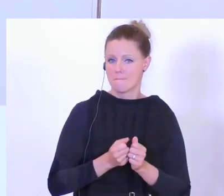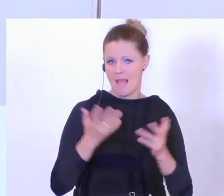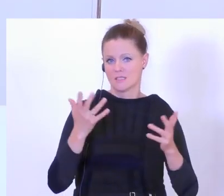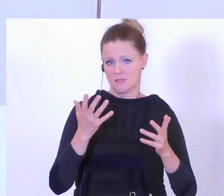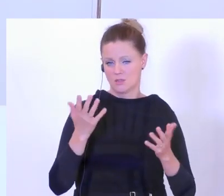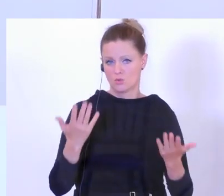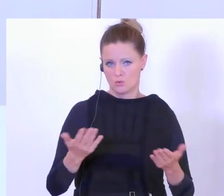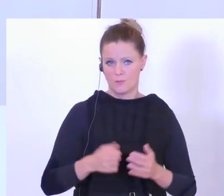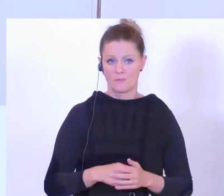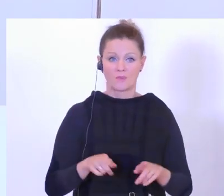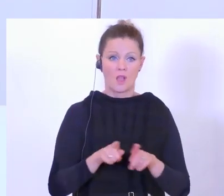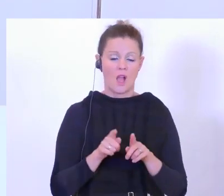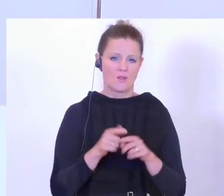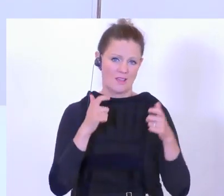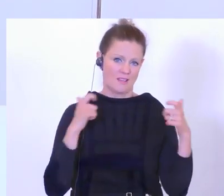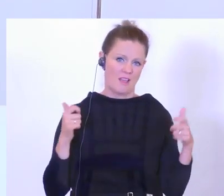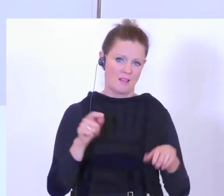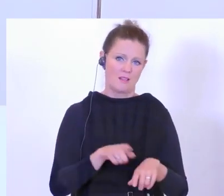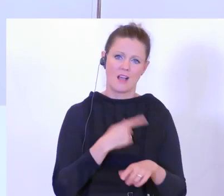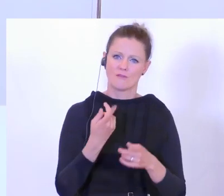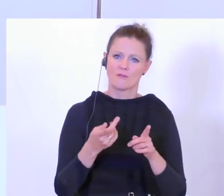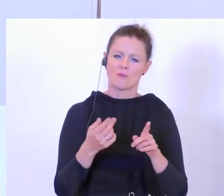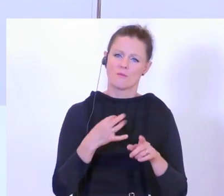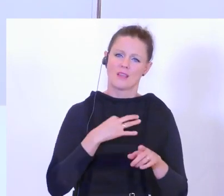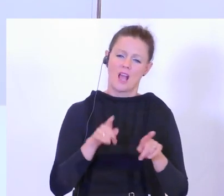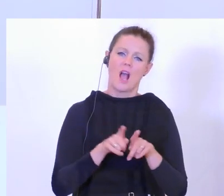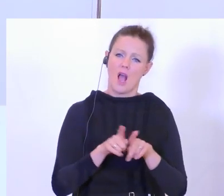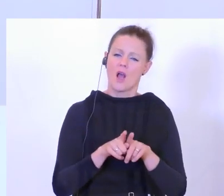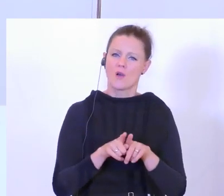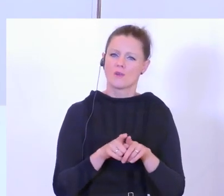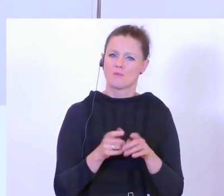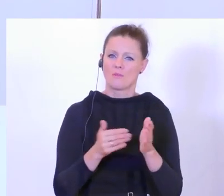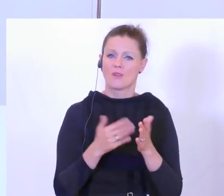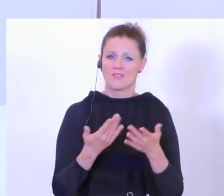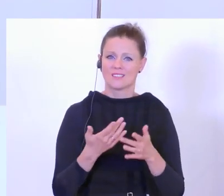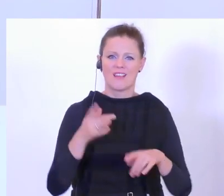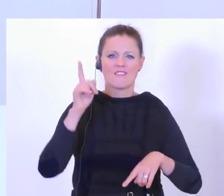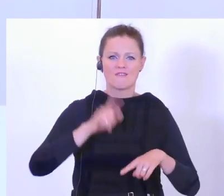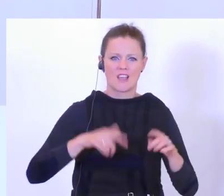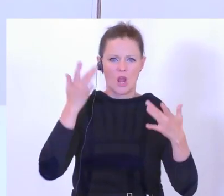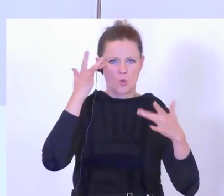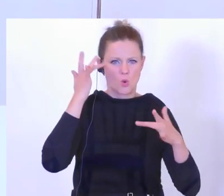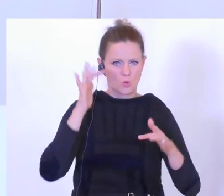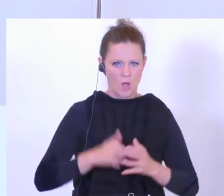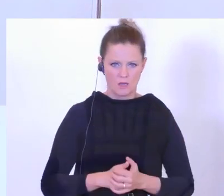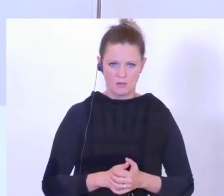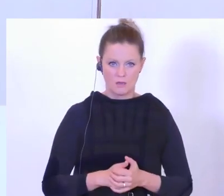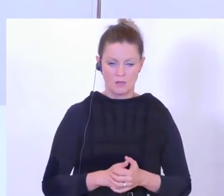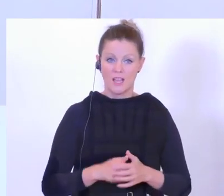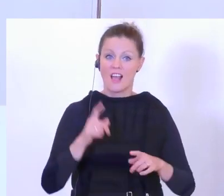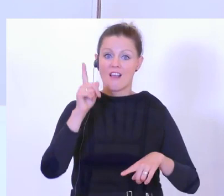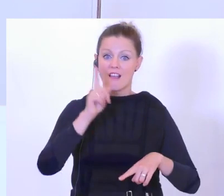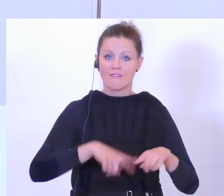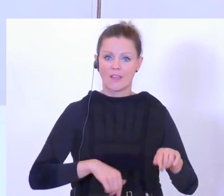Bekenntnis und der General Lang war auch da für mich immer ein Vorbild, es braucht immer auch eine Fehlerkultur in einem System. Das heißt, man darf Fehler nicht